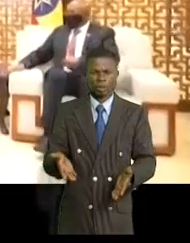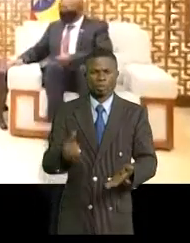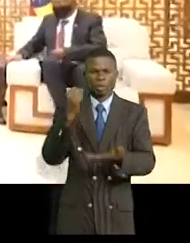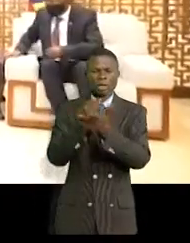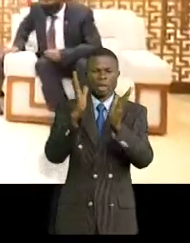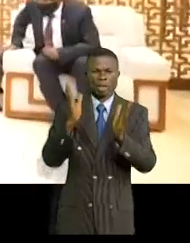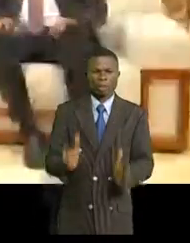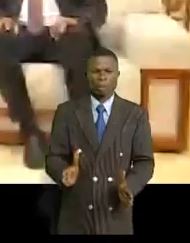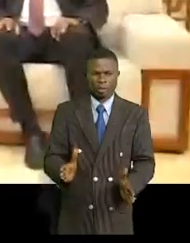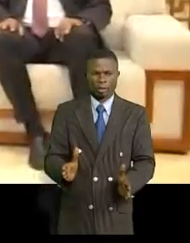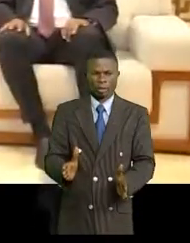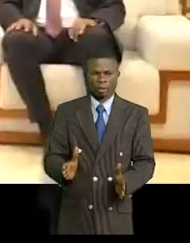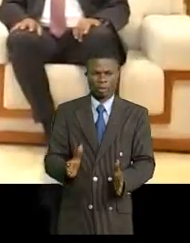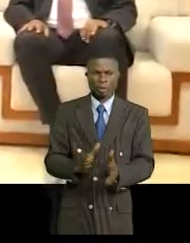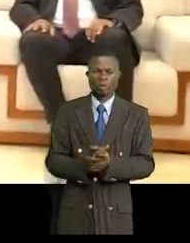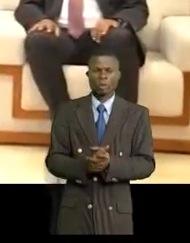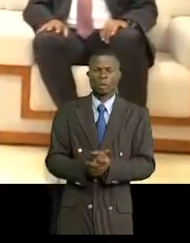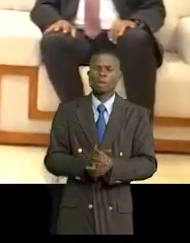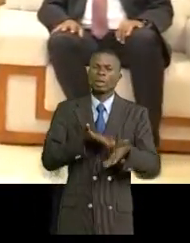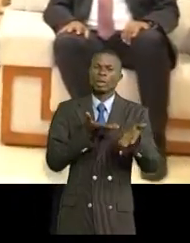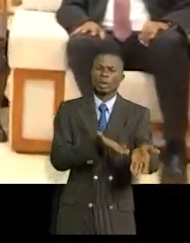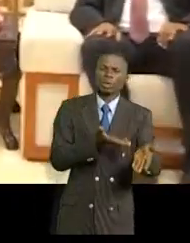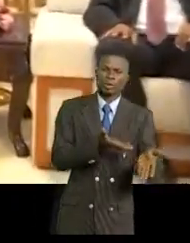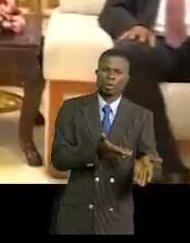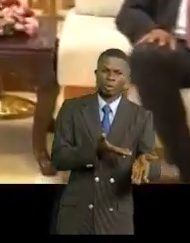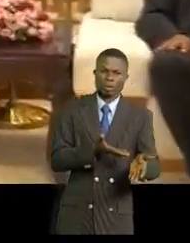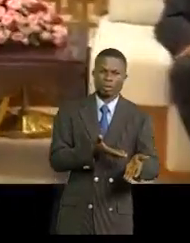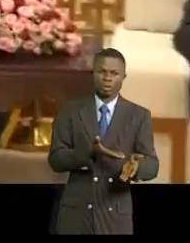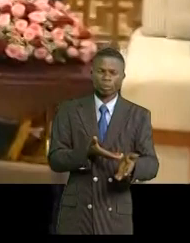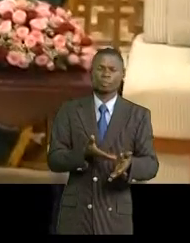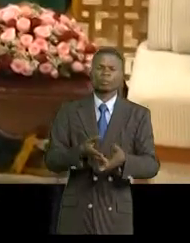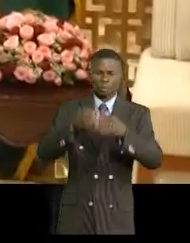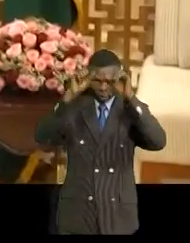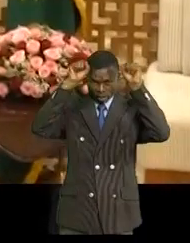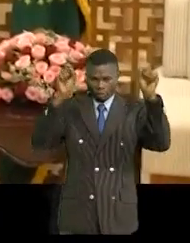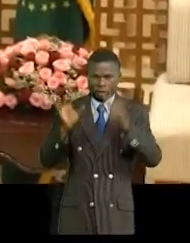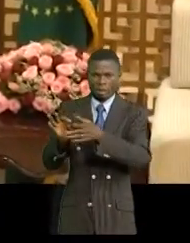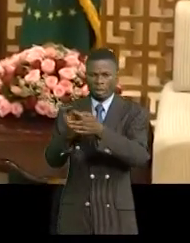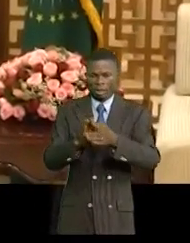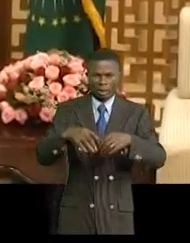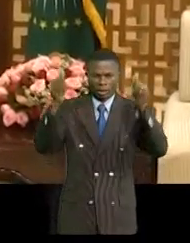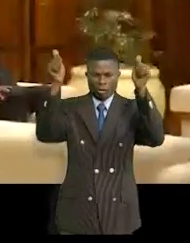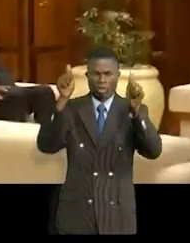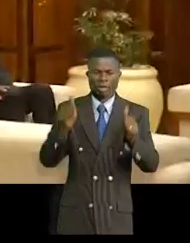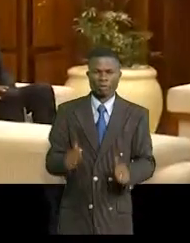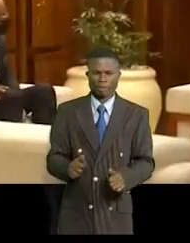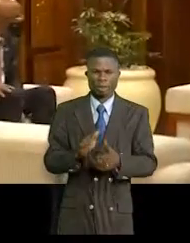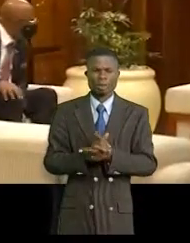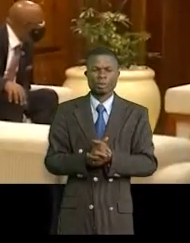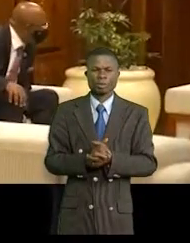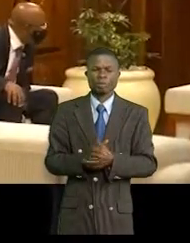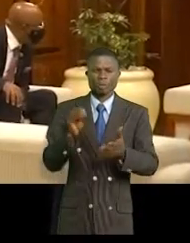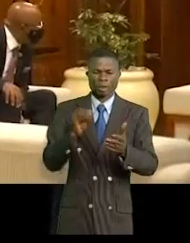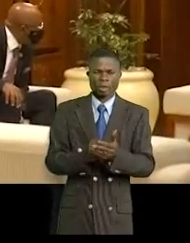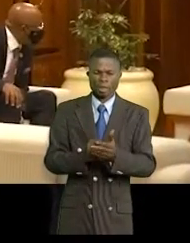'ambassadeur Zenon, du panel d'accompagnement de la mandature du chef de l'État à l'organisation panafricaine. Une